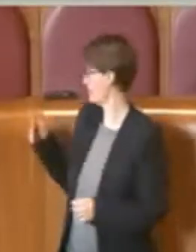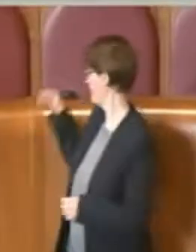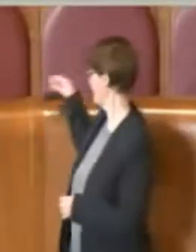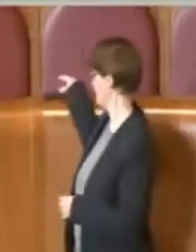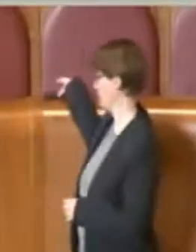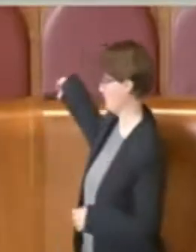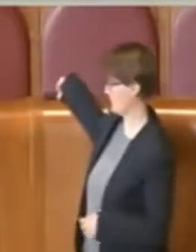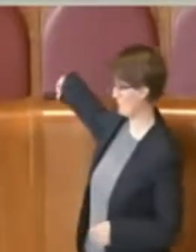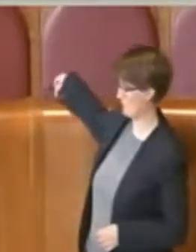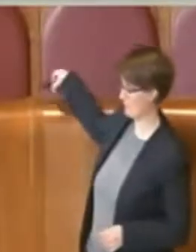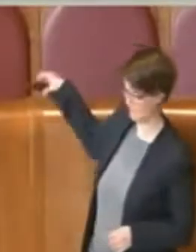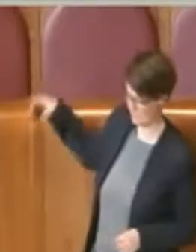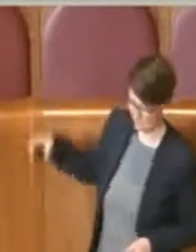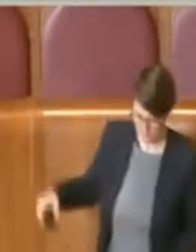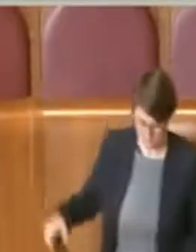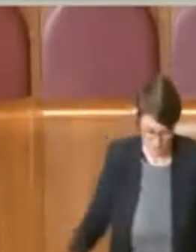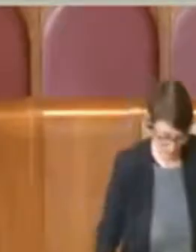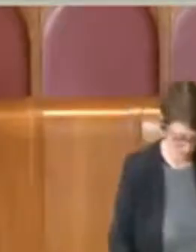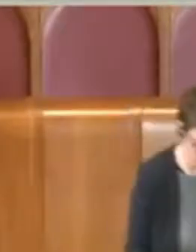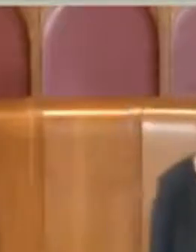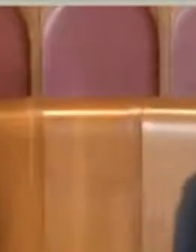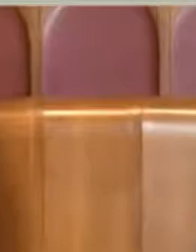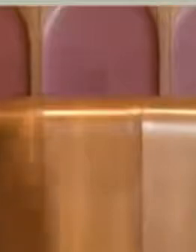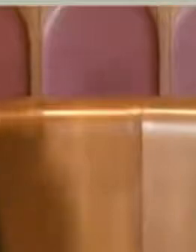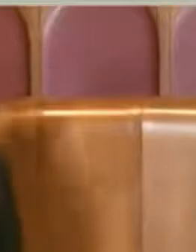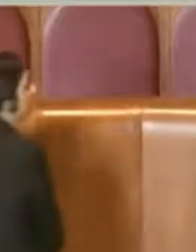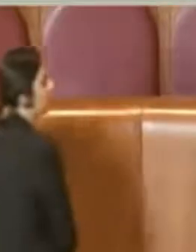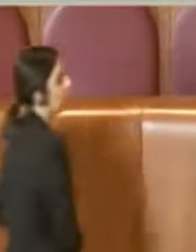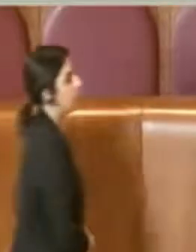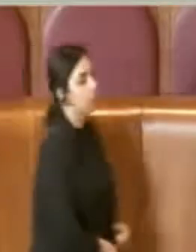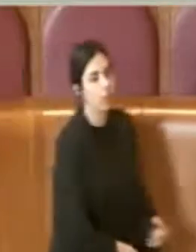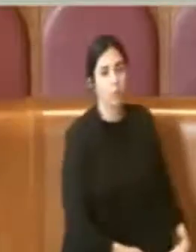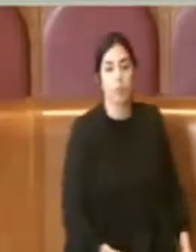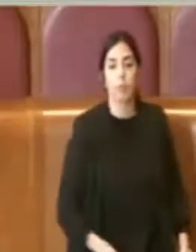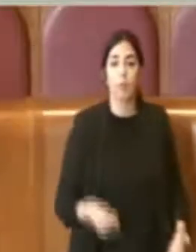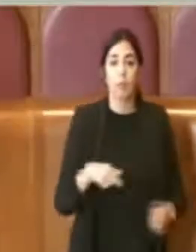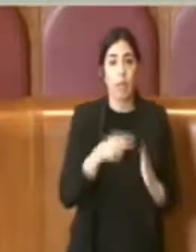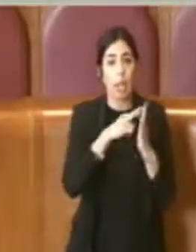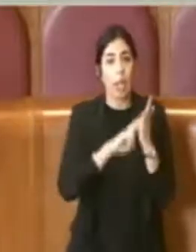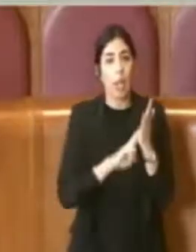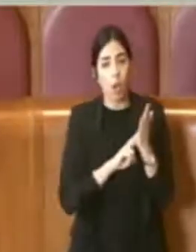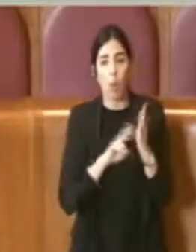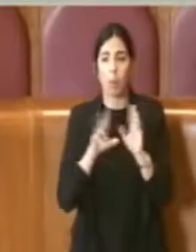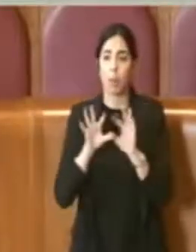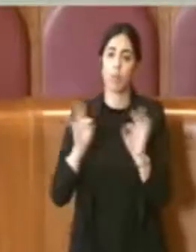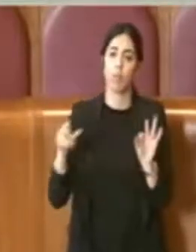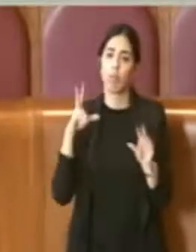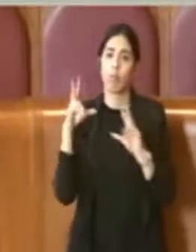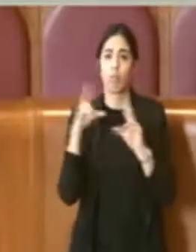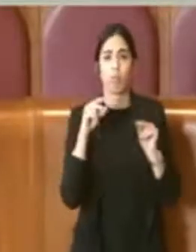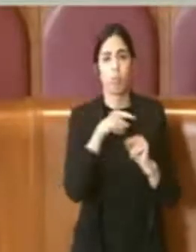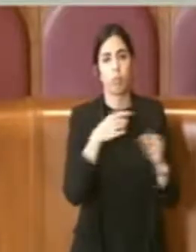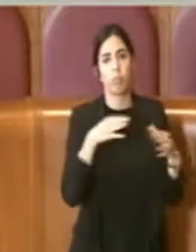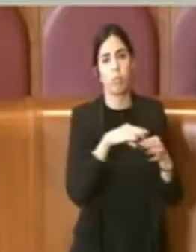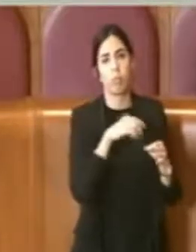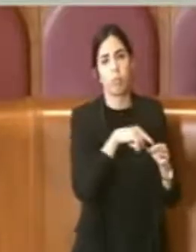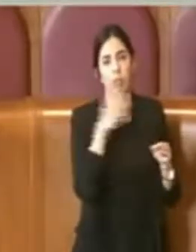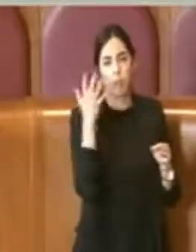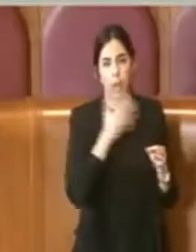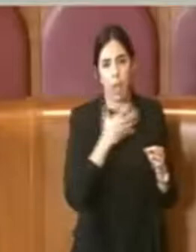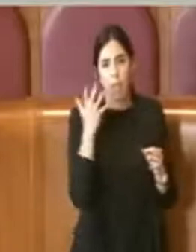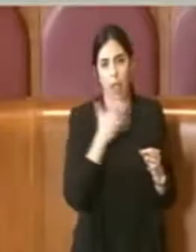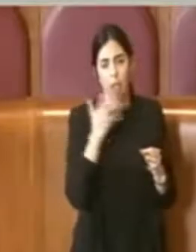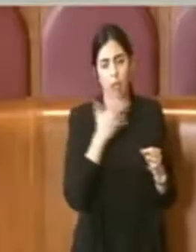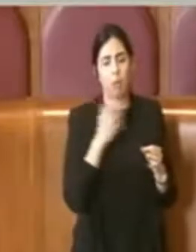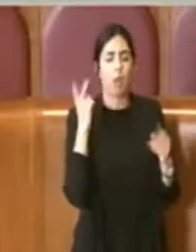che sono state dette su questo regolamento, ma ci conforta il fatto che ci siano tante associazioni che ci stanno spingendo a